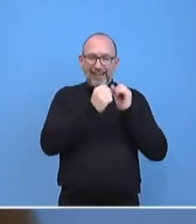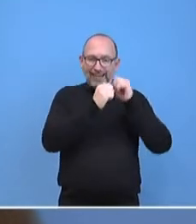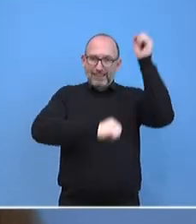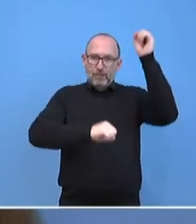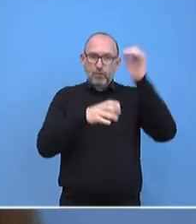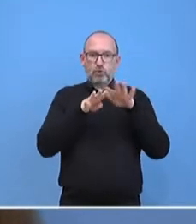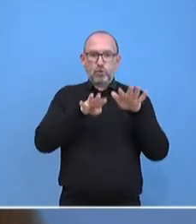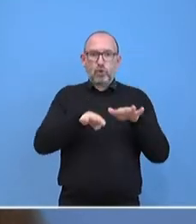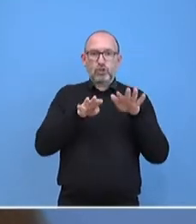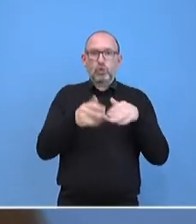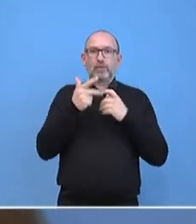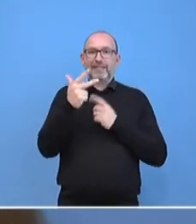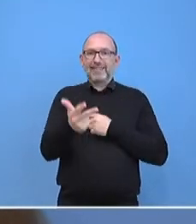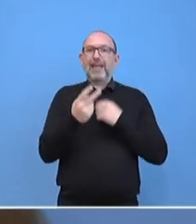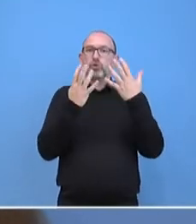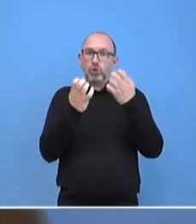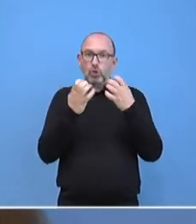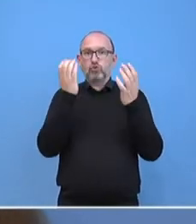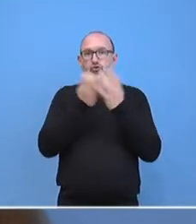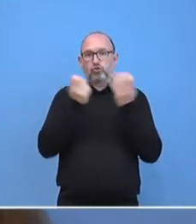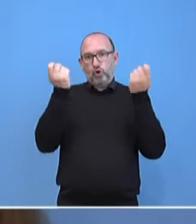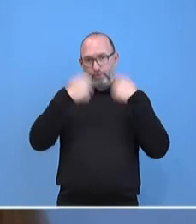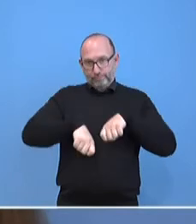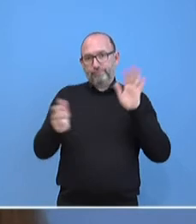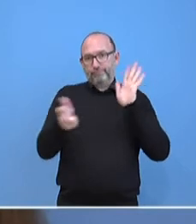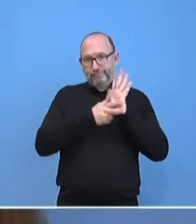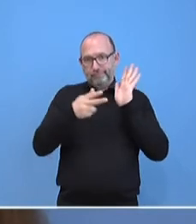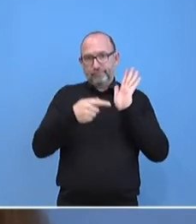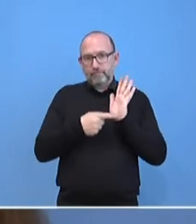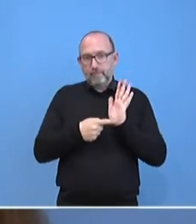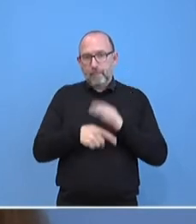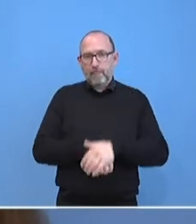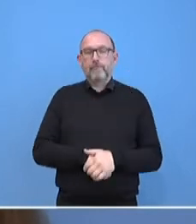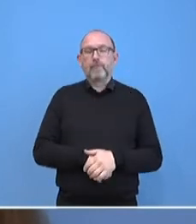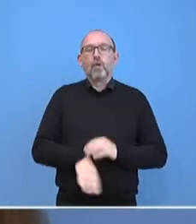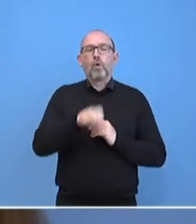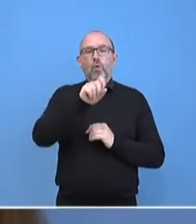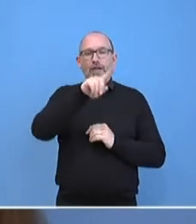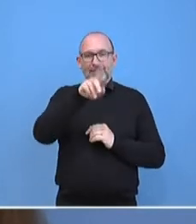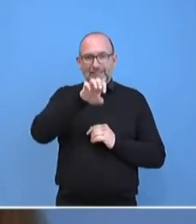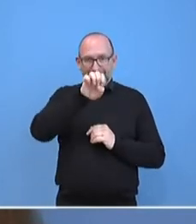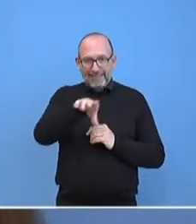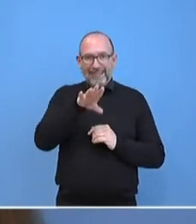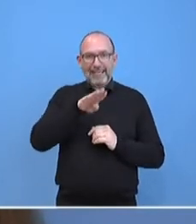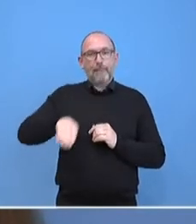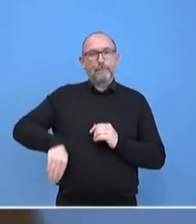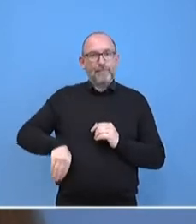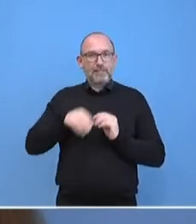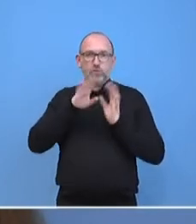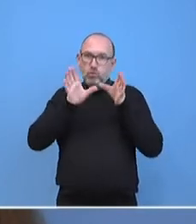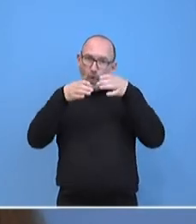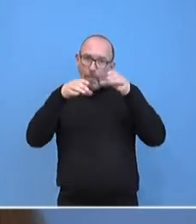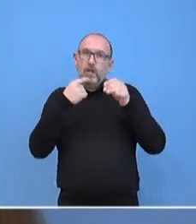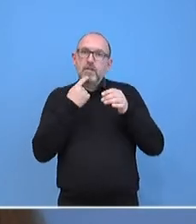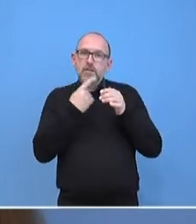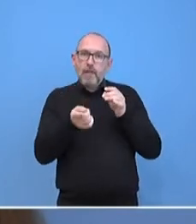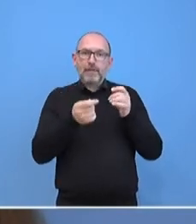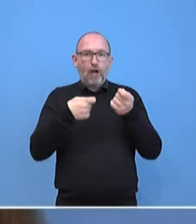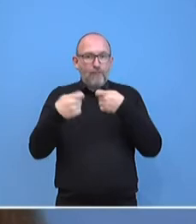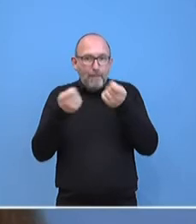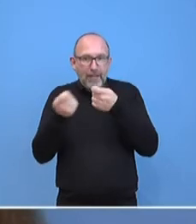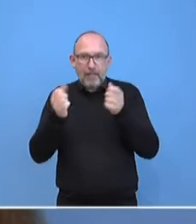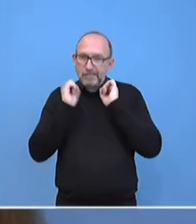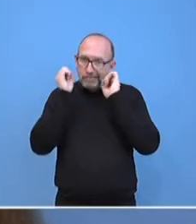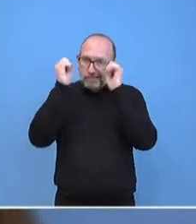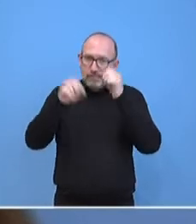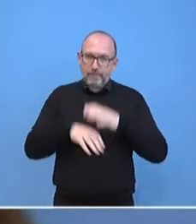verabschiedet wurden, es gibt die OSZE-MINZ-Gruppe, die sich verschiedentlich geäußert hat und sich um Vermittlungen bemüht. Wir,